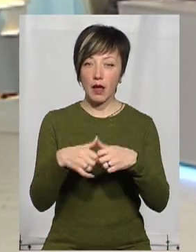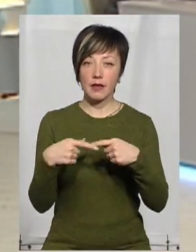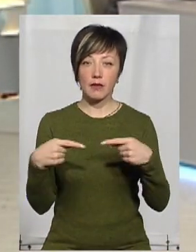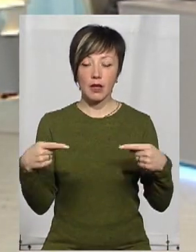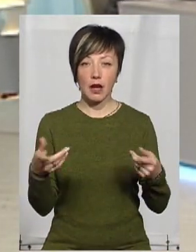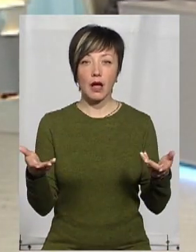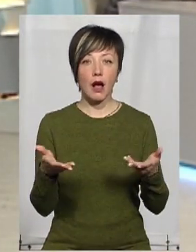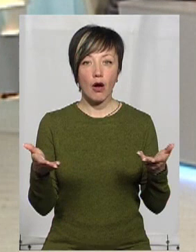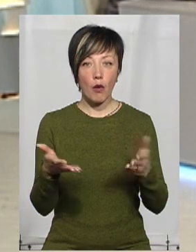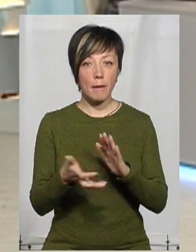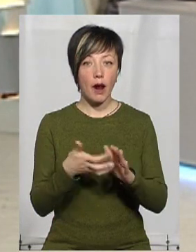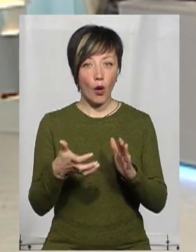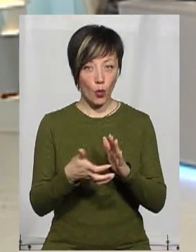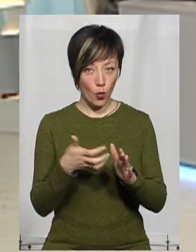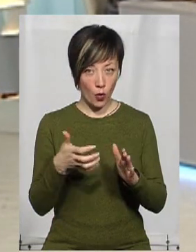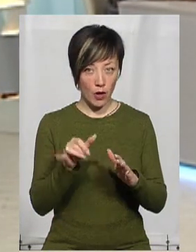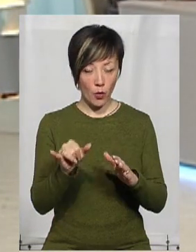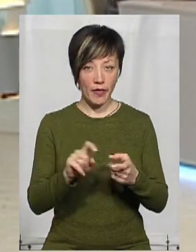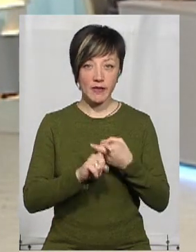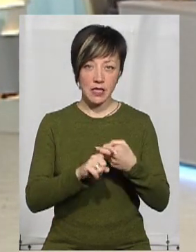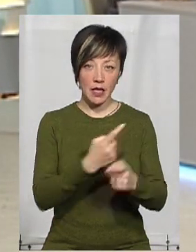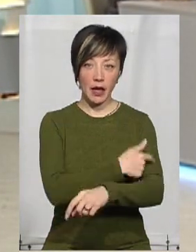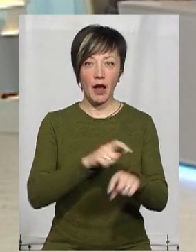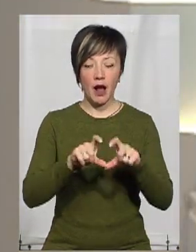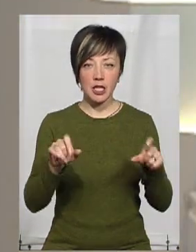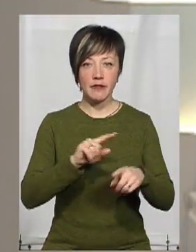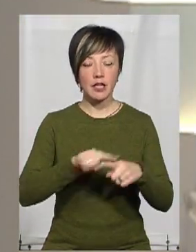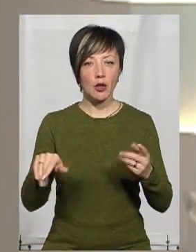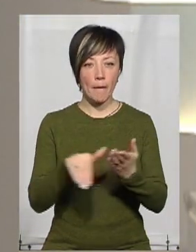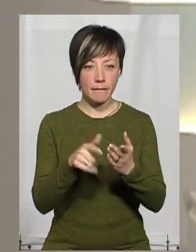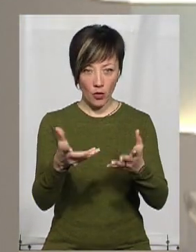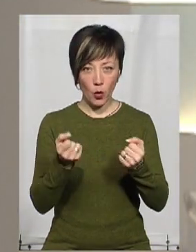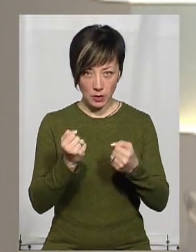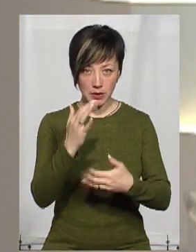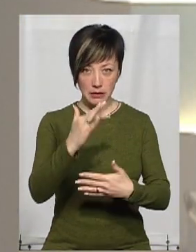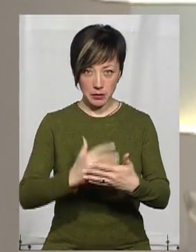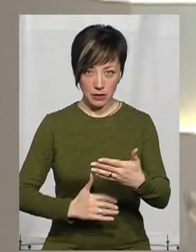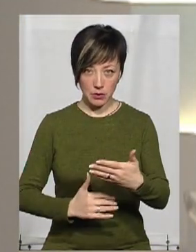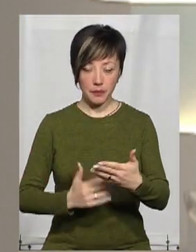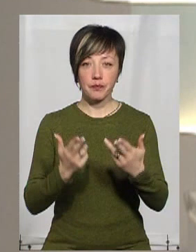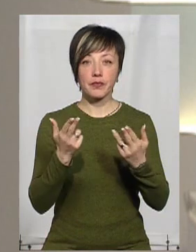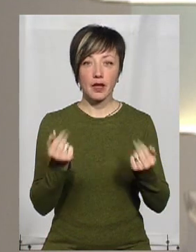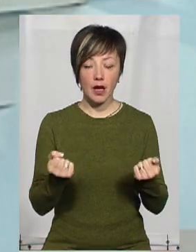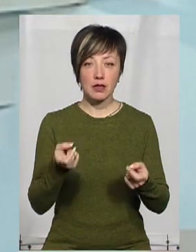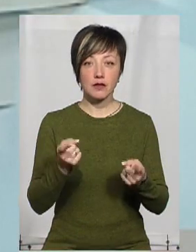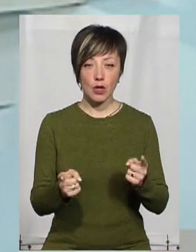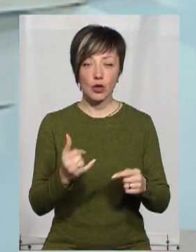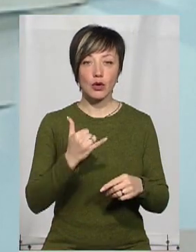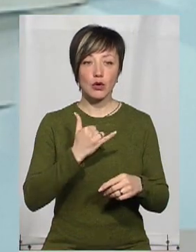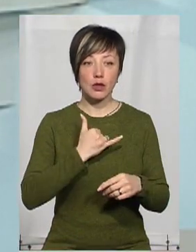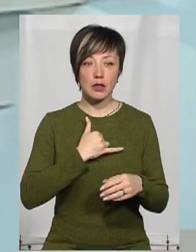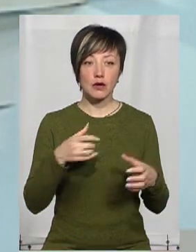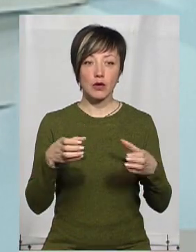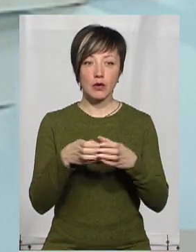інвентаря, якого бракує у інфекційній лікарні і на швидкій. Ви отримали цей список? Так, звичайно. В нас